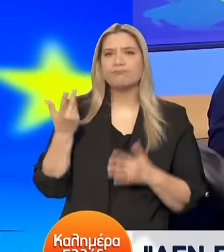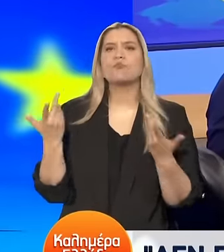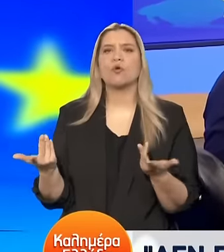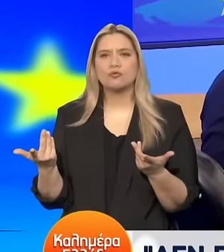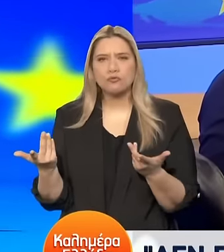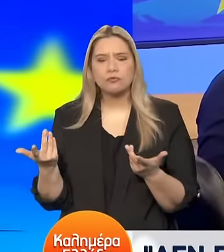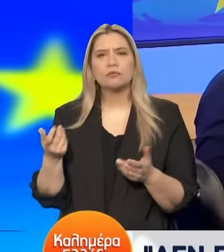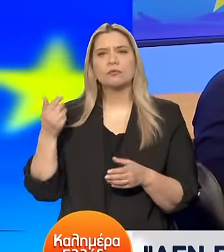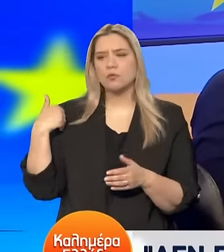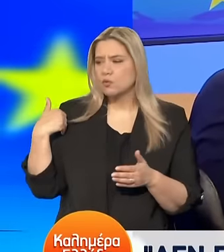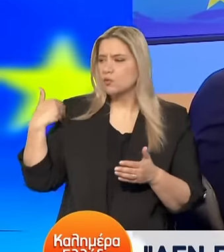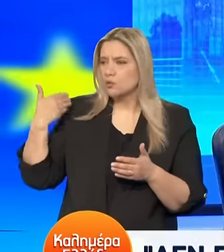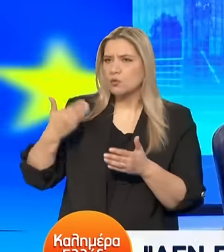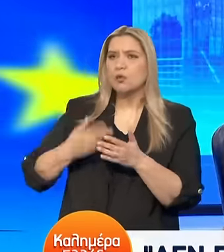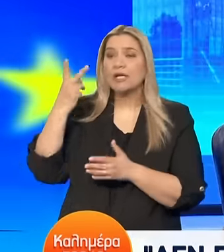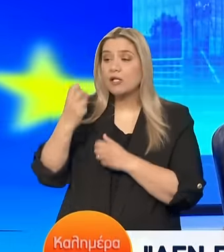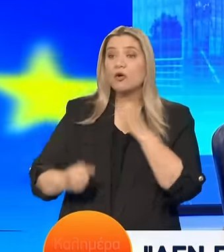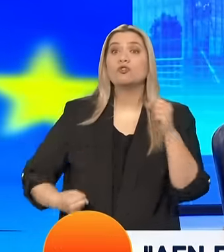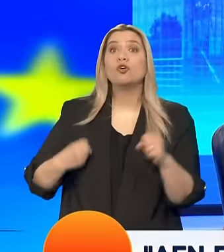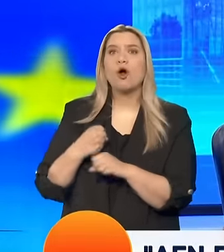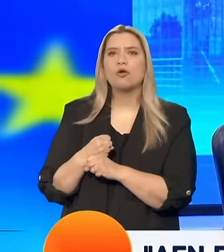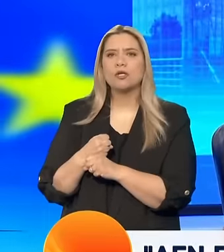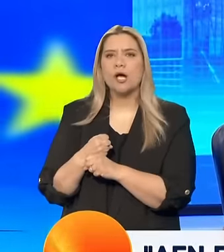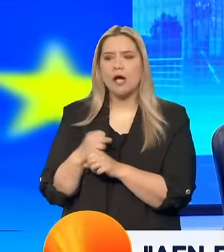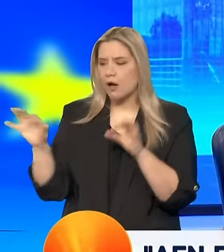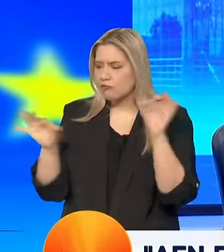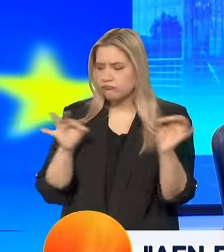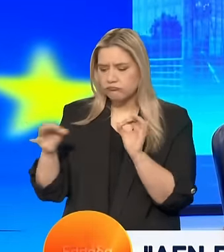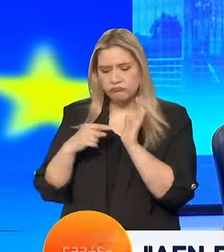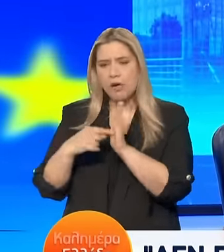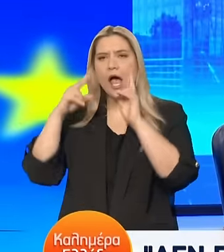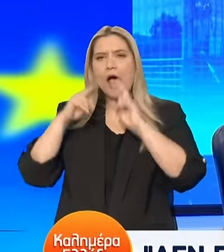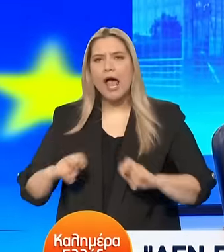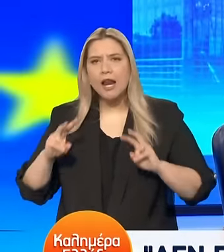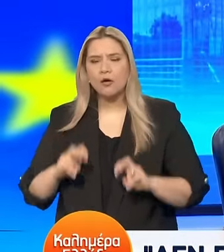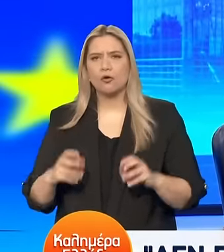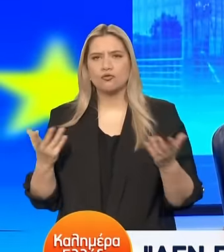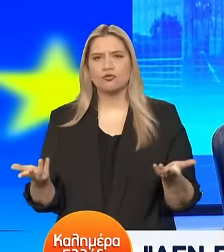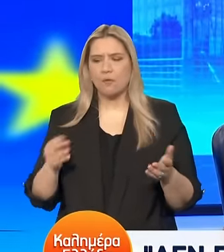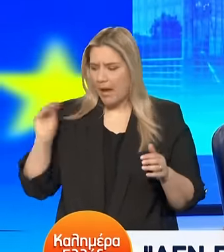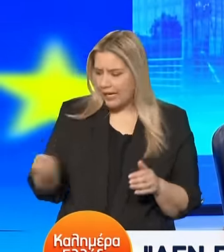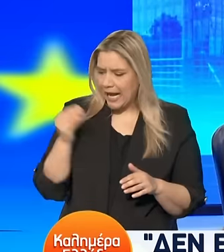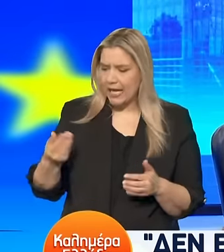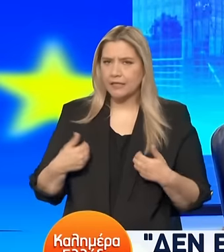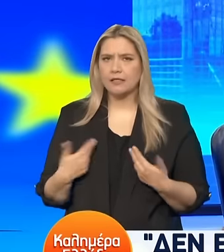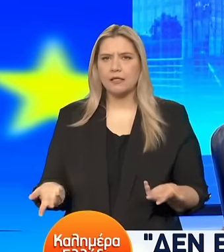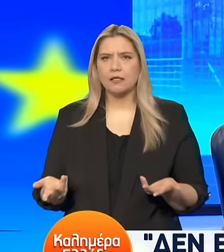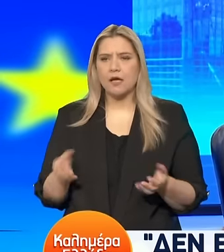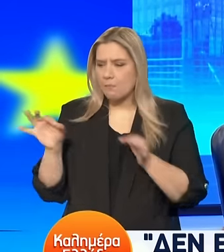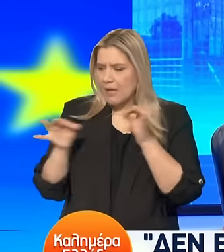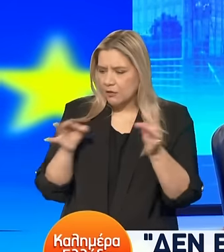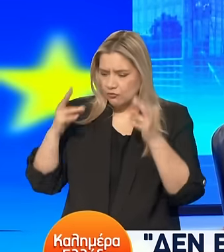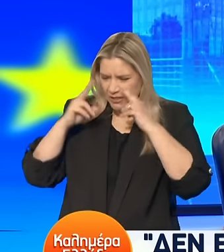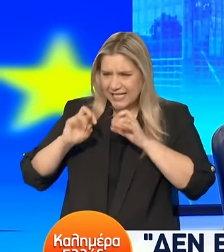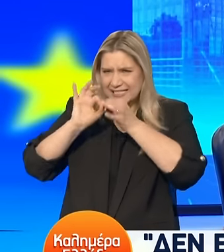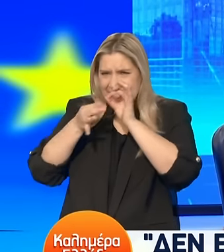χρόνια Καταθέτω Πουθενέσχες Έχει ελεγχθεί Εξονυχιστικά Από τη Βουλειάρα Όταν αντιστρέφεται